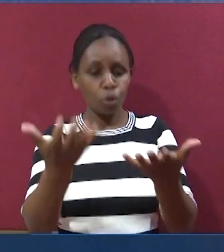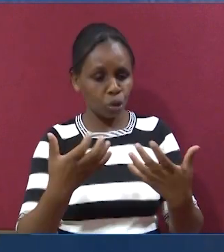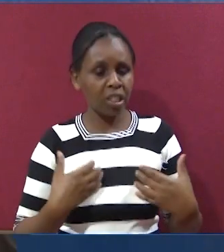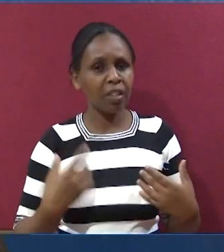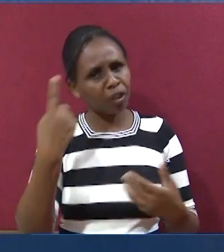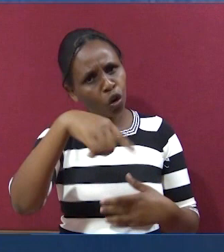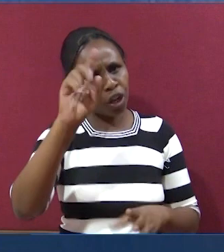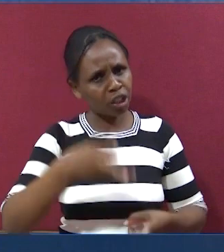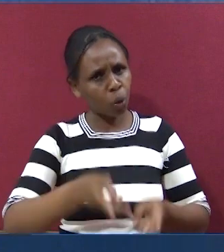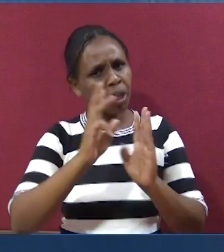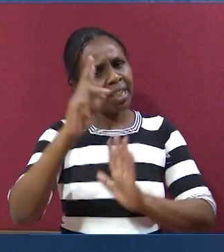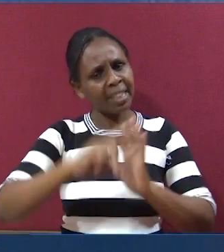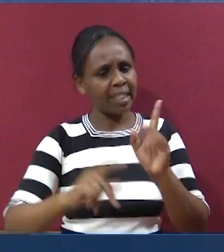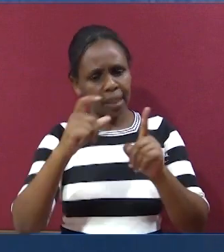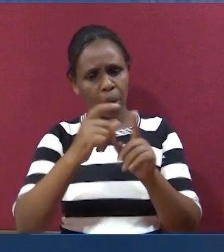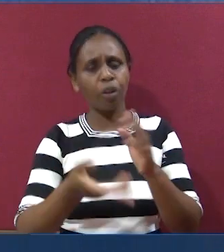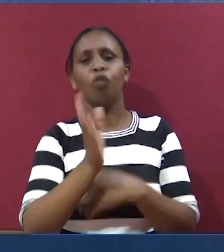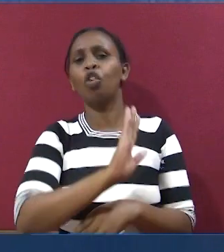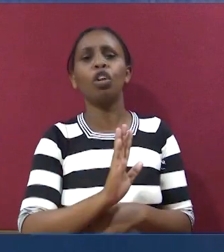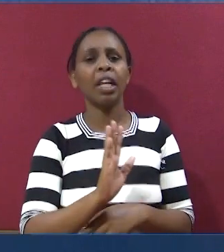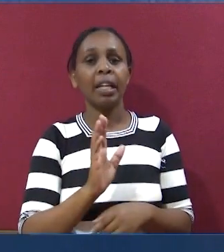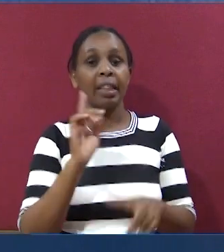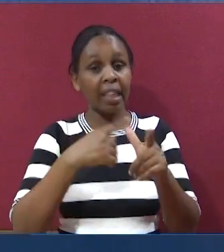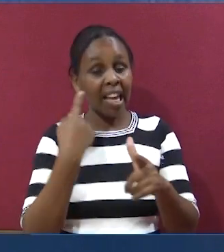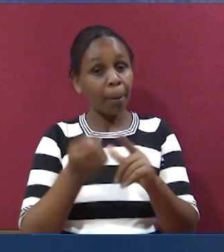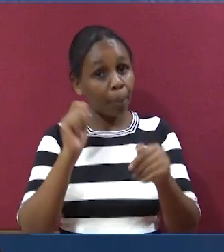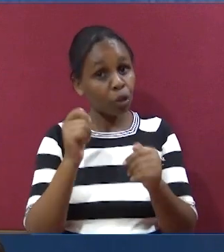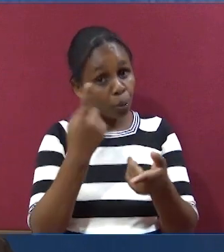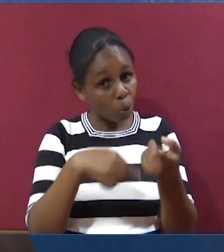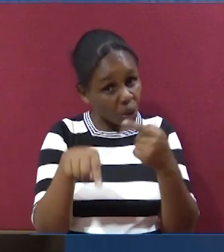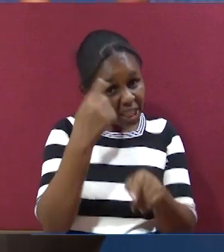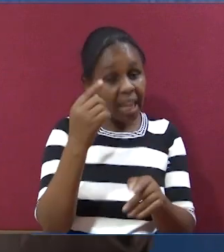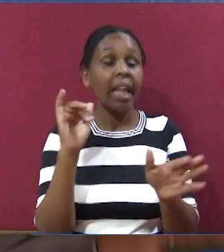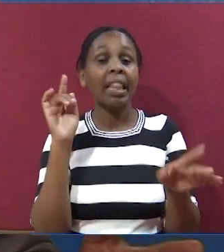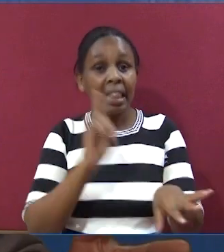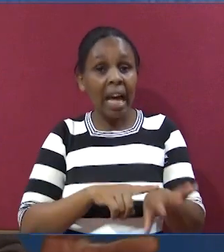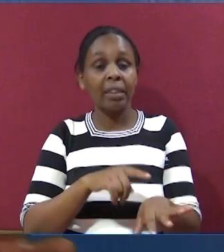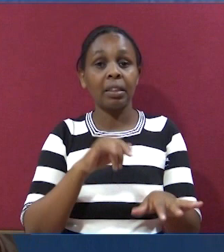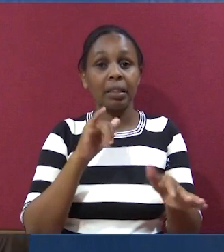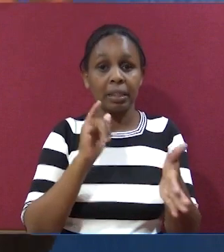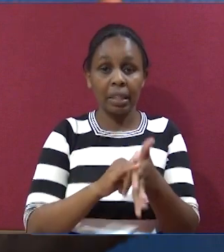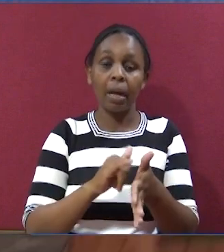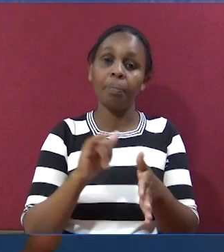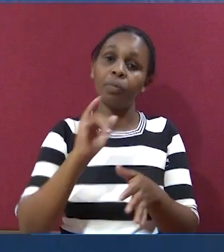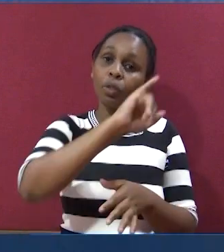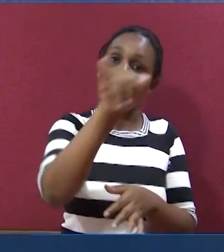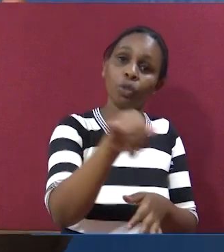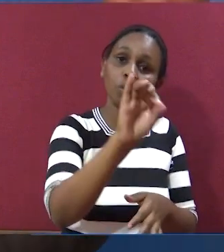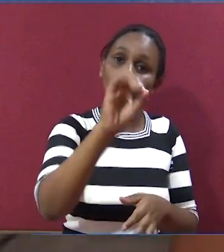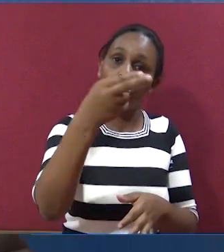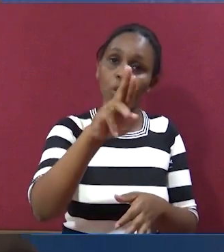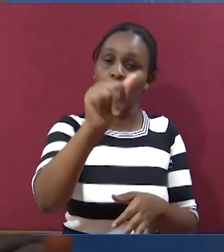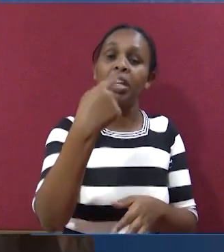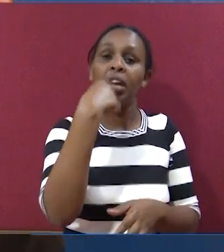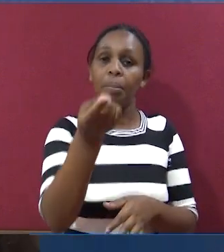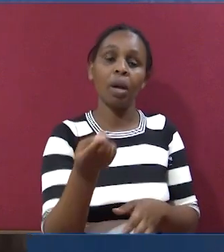Kama unataka kupokea ule mweleki umba, unaofa, read the word of God. Na utaweza kushinda. Hivyo ndivyo Joshua anavyo ambiwa, tunambiwa